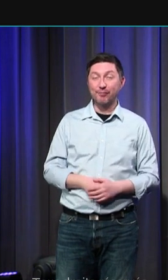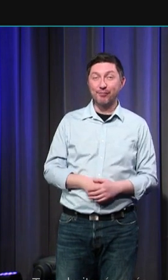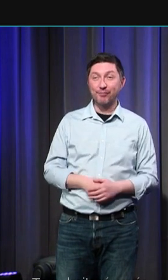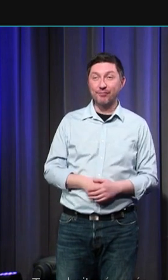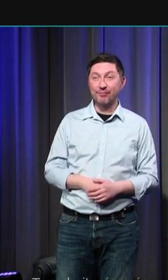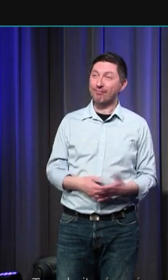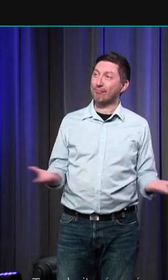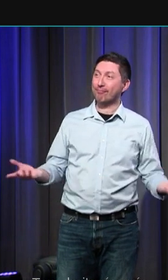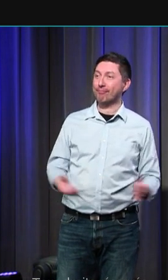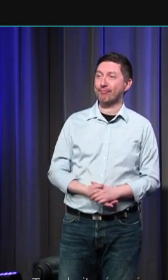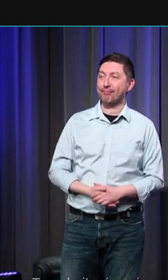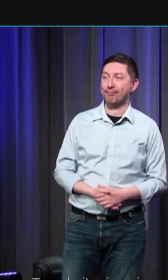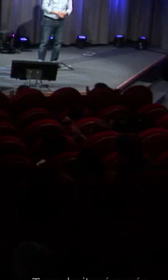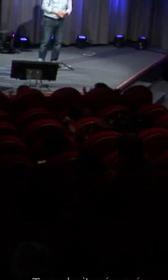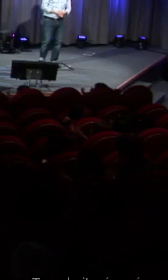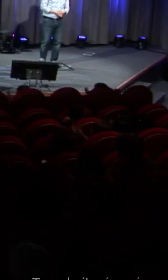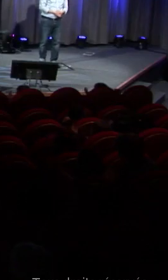voilà je vous remercie